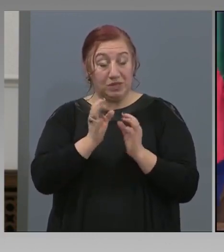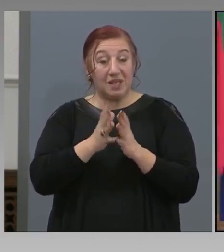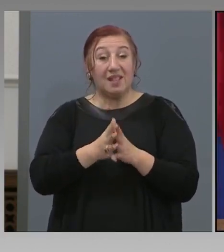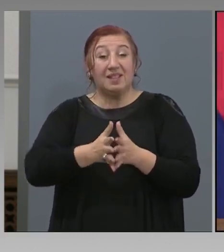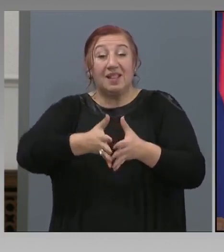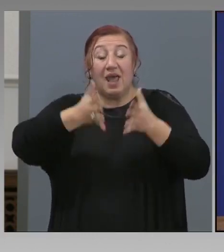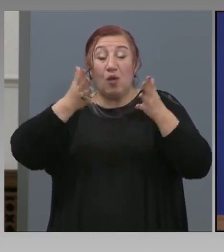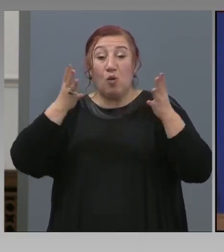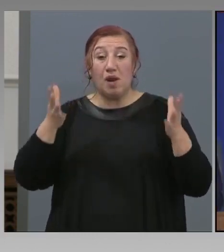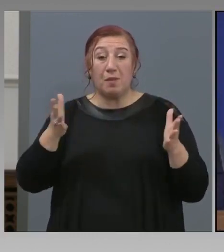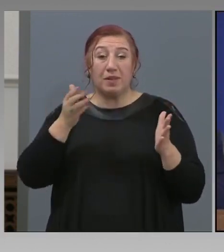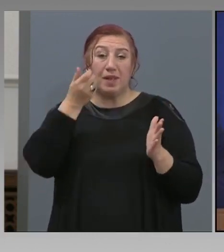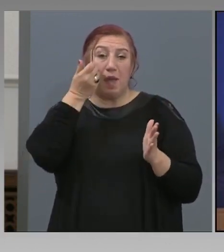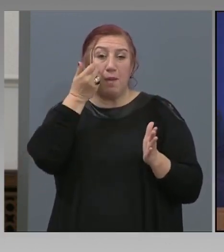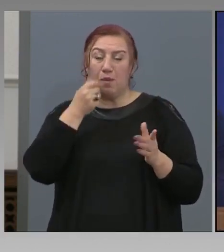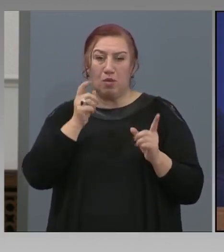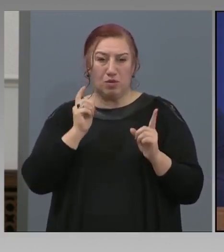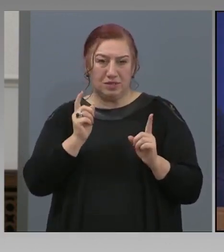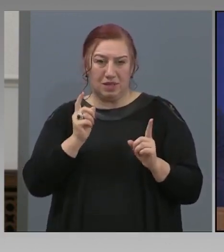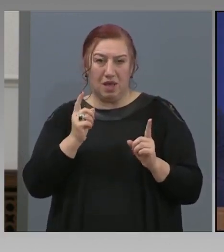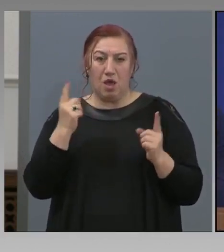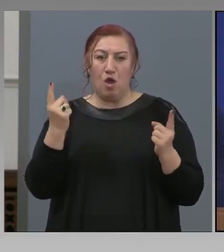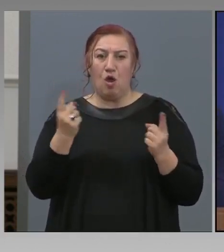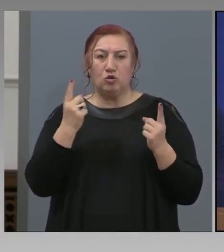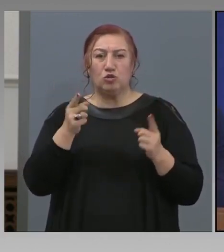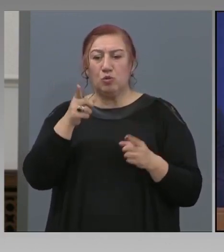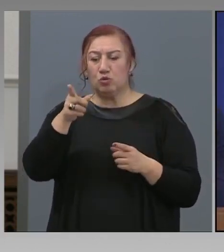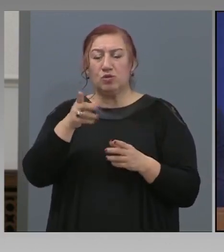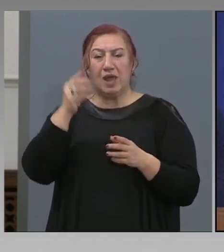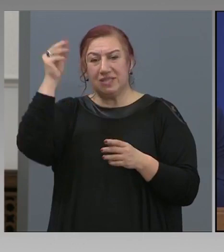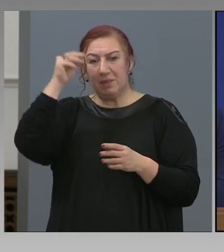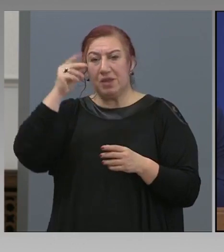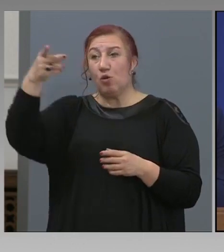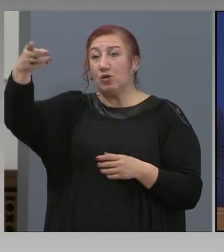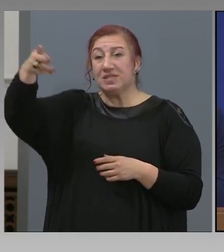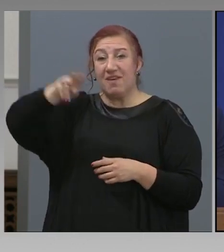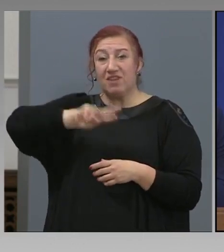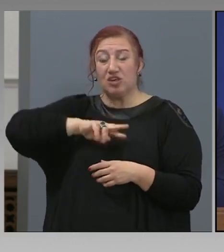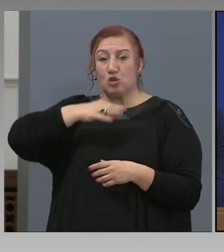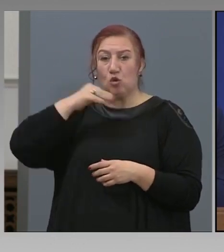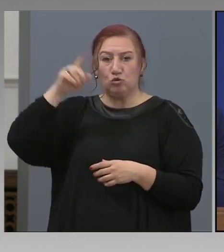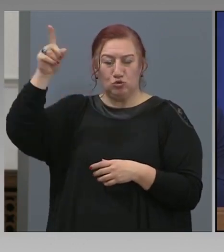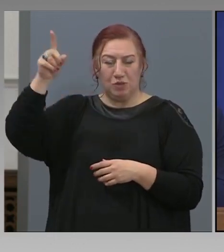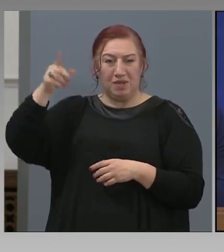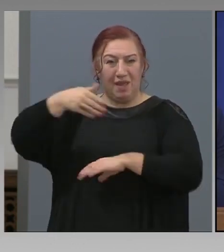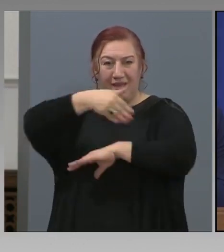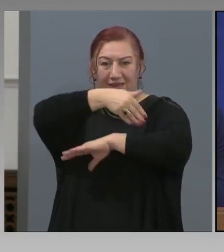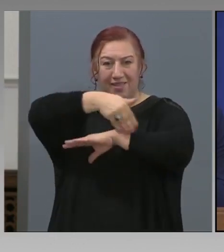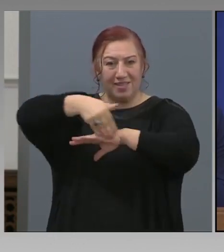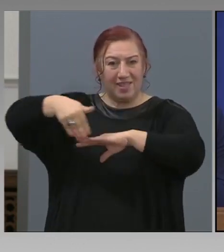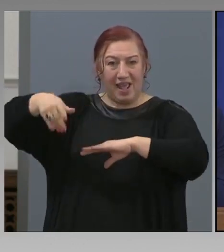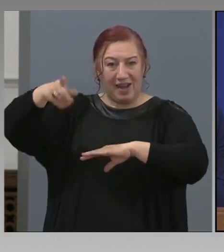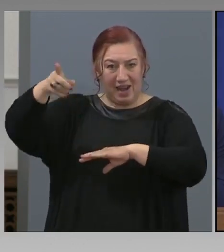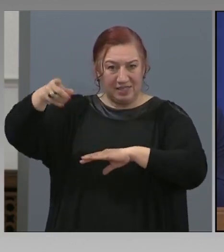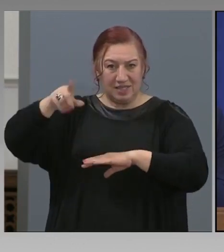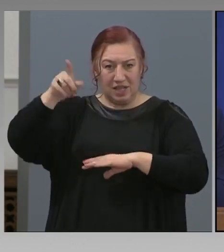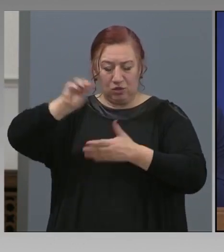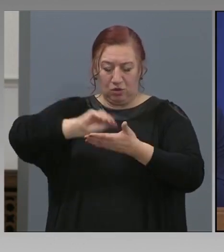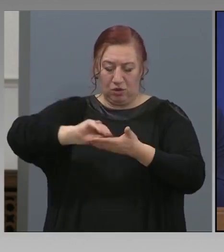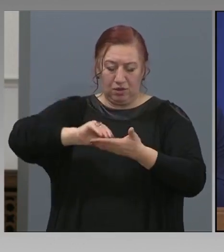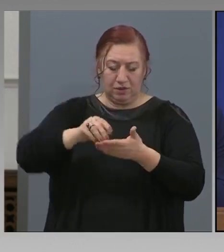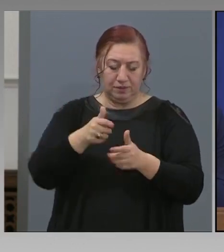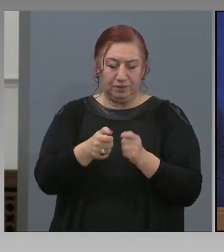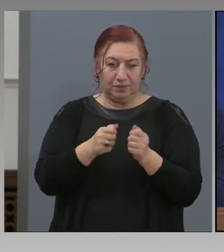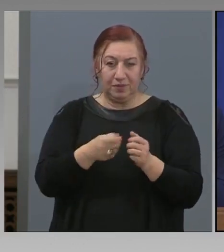Най-голямата полза. Особено тези, които идват от чужбия. На границата, ако си подаде данните,